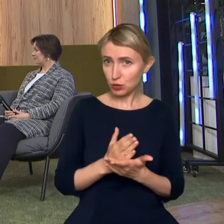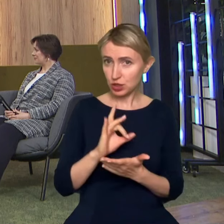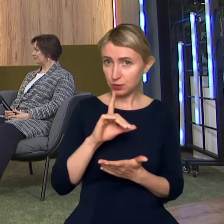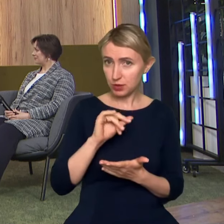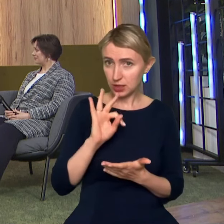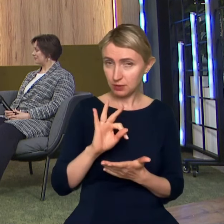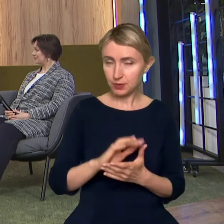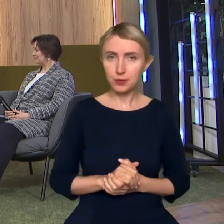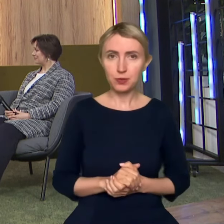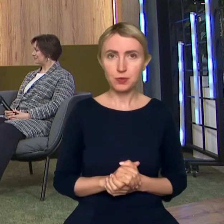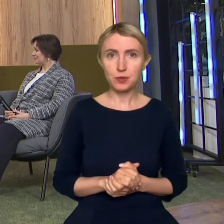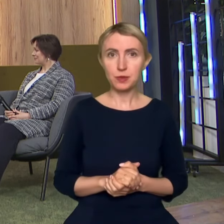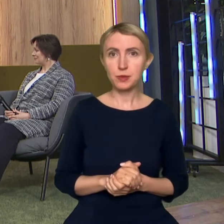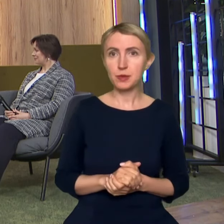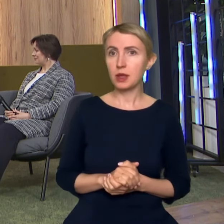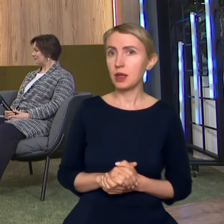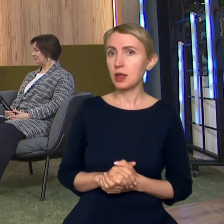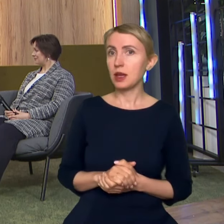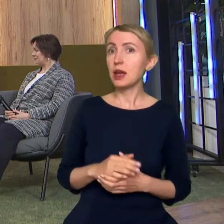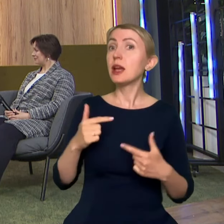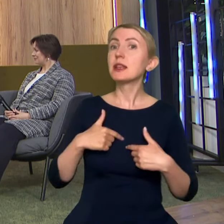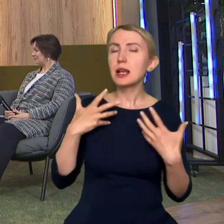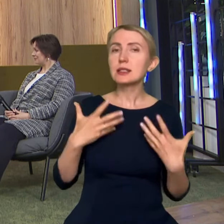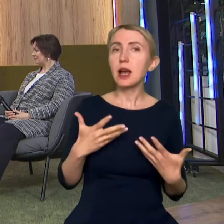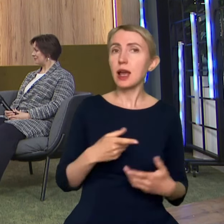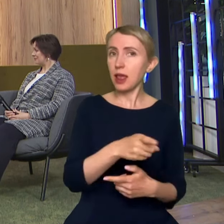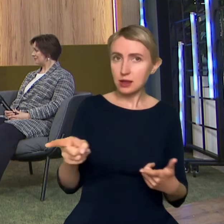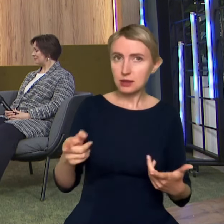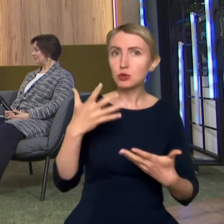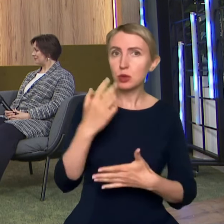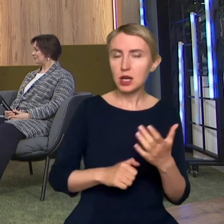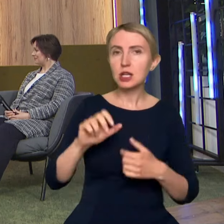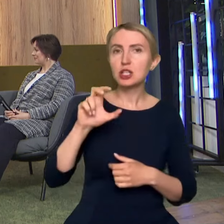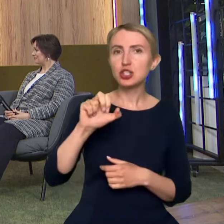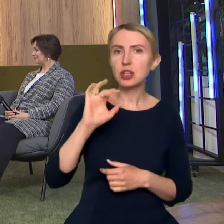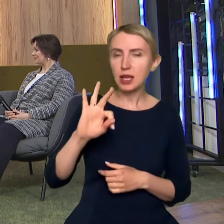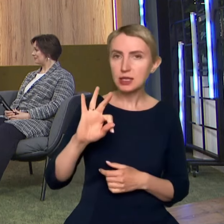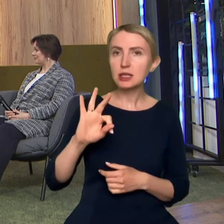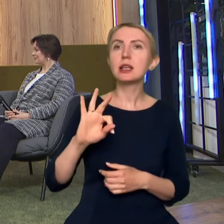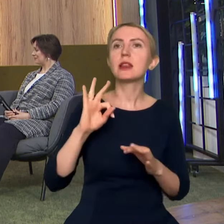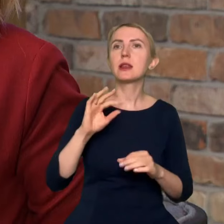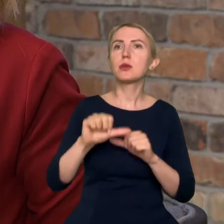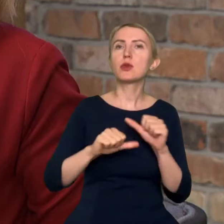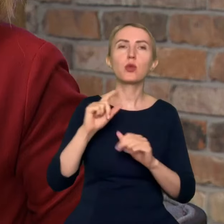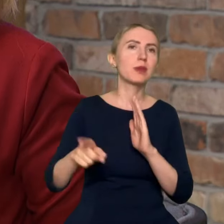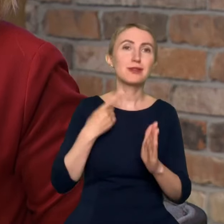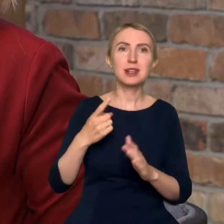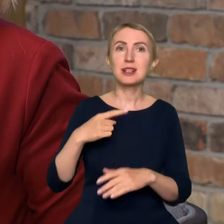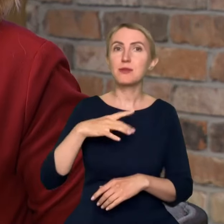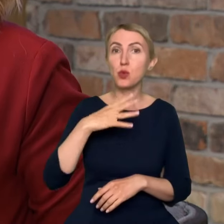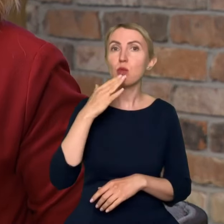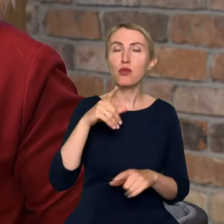już spotkała z Ja ich wszystkich zachęcam do tego, żeby korzystali z czatu. I w tym roku już po raz pierwszy powiedziałam też,